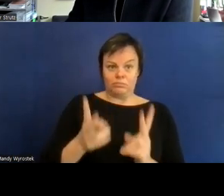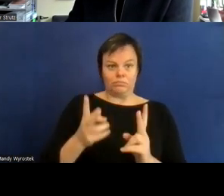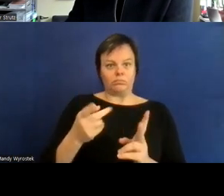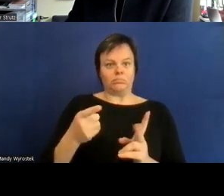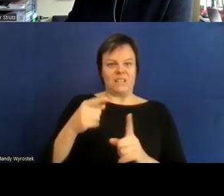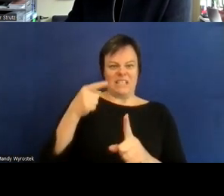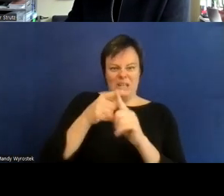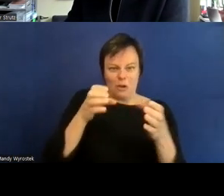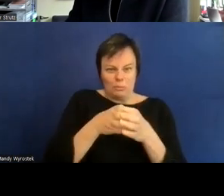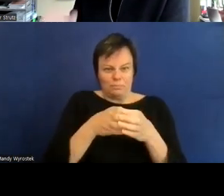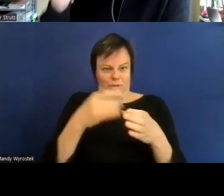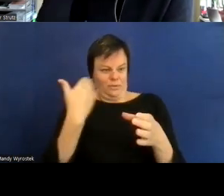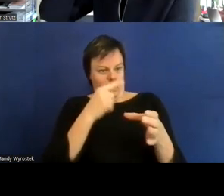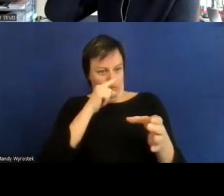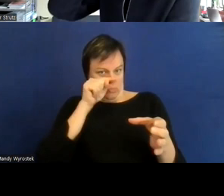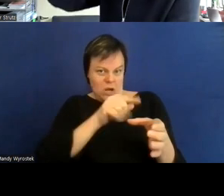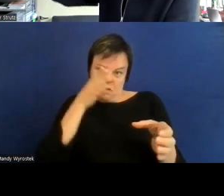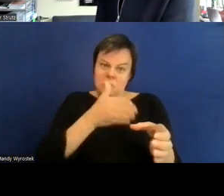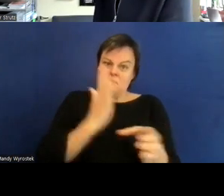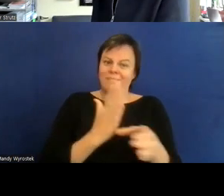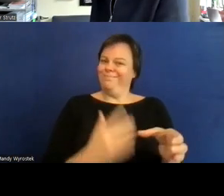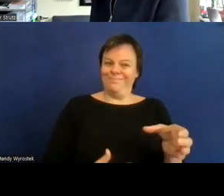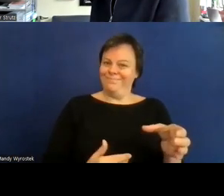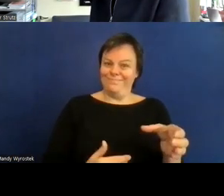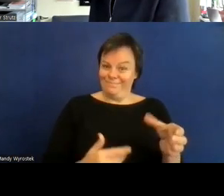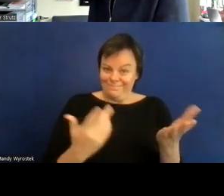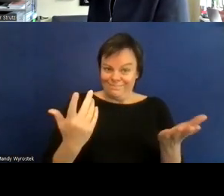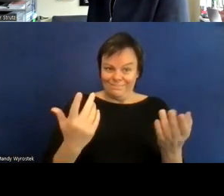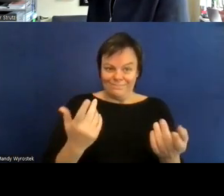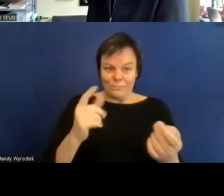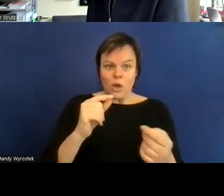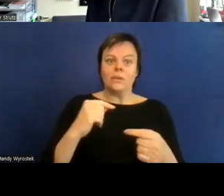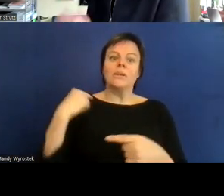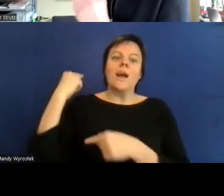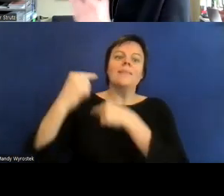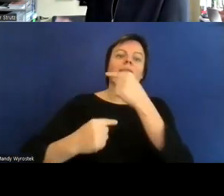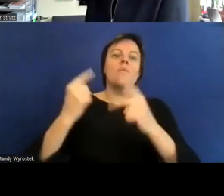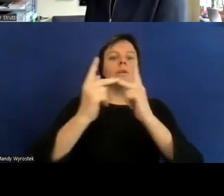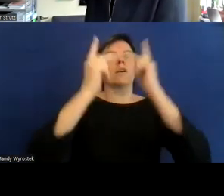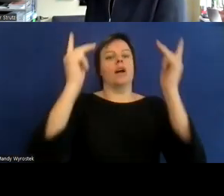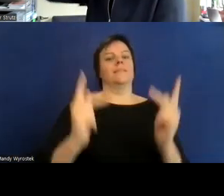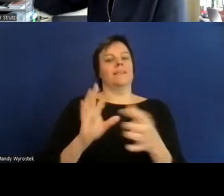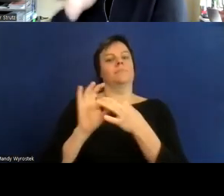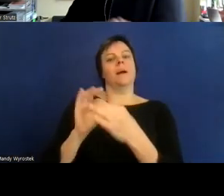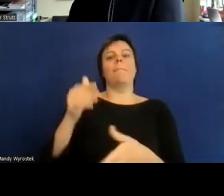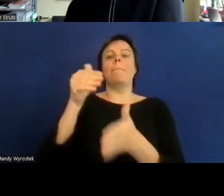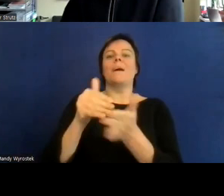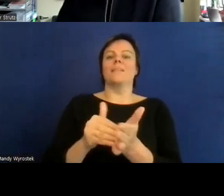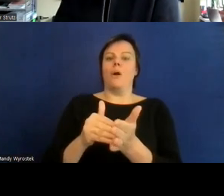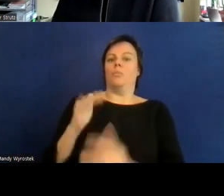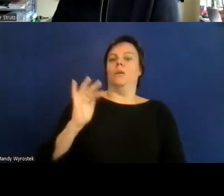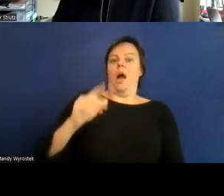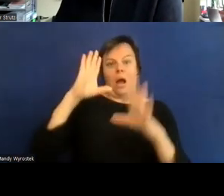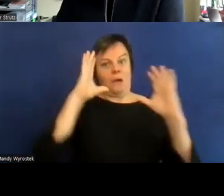genau also insofern das traditionelle Konzept von Behinderung hat uns also hat quasi die technisch